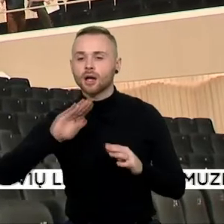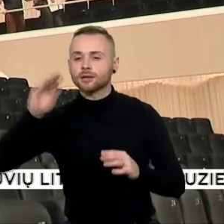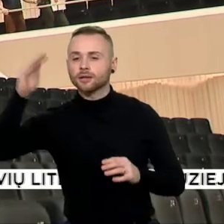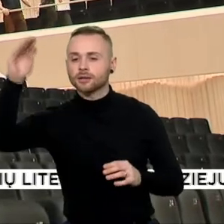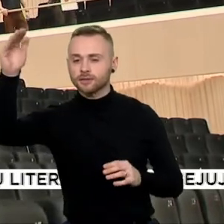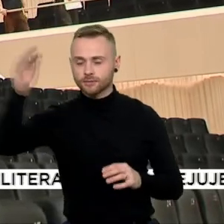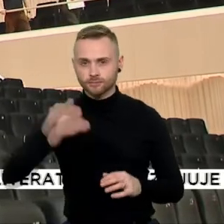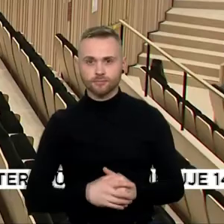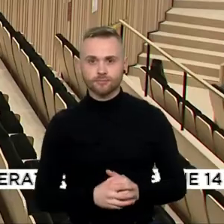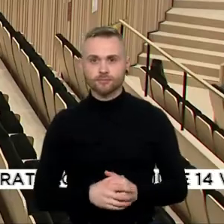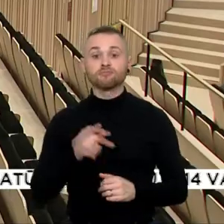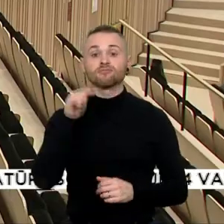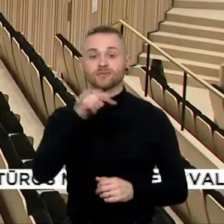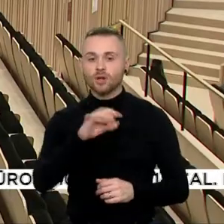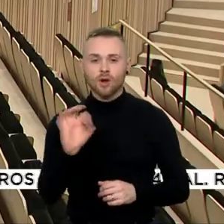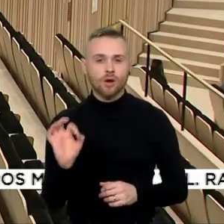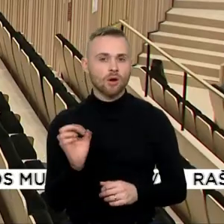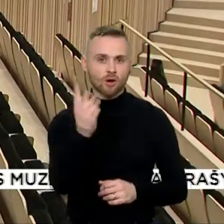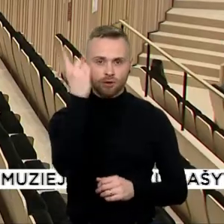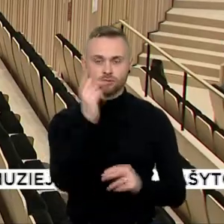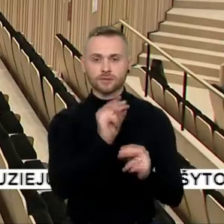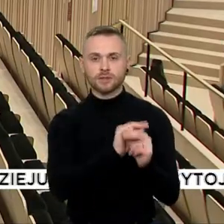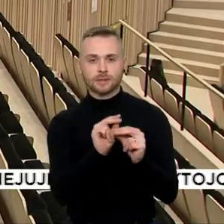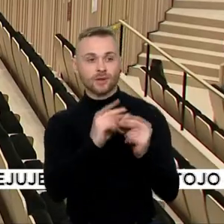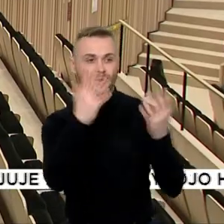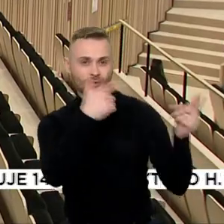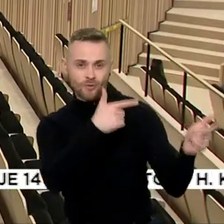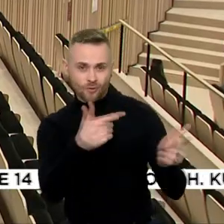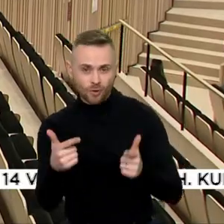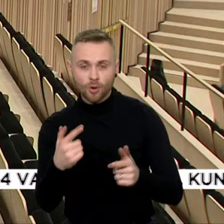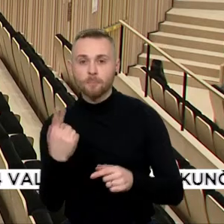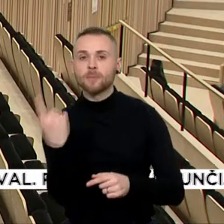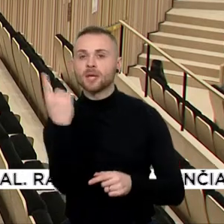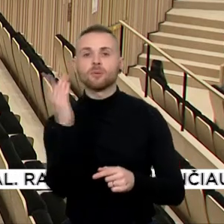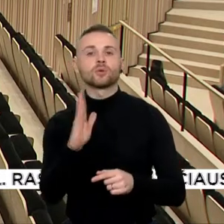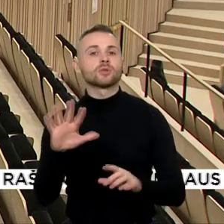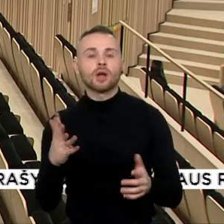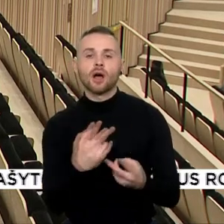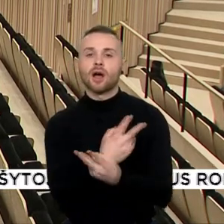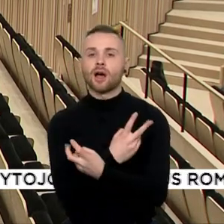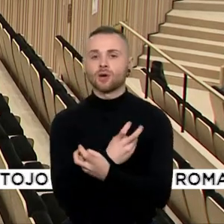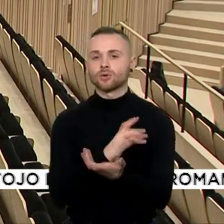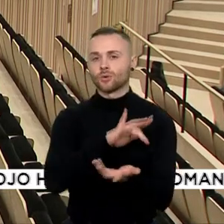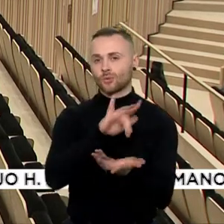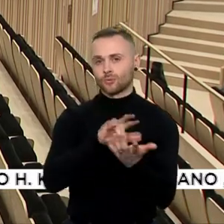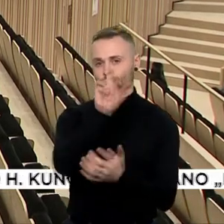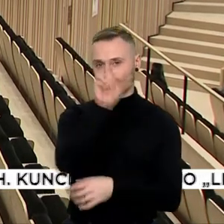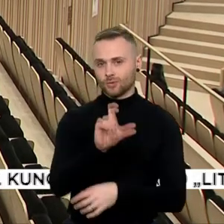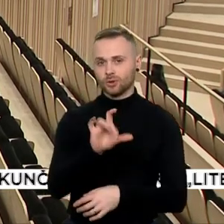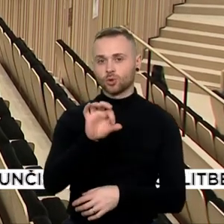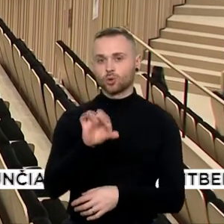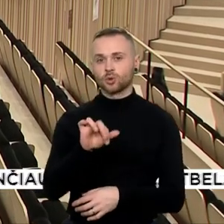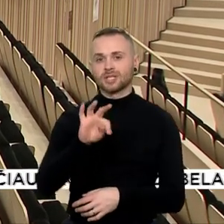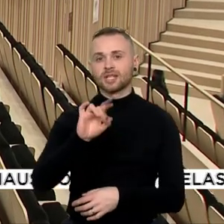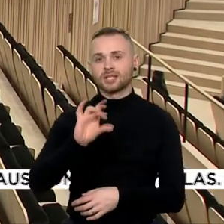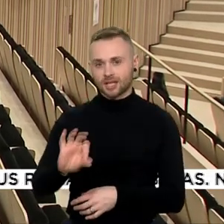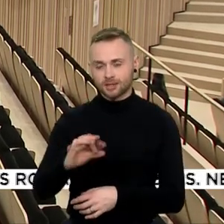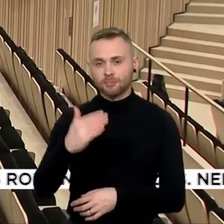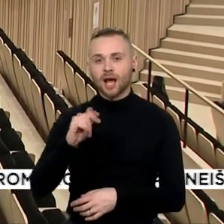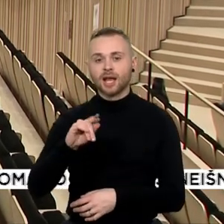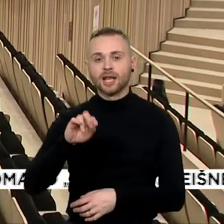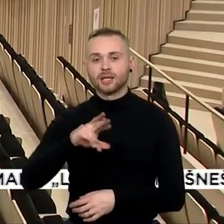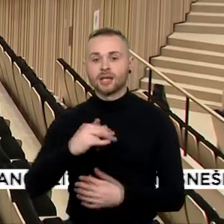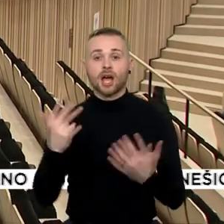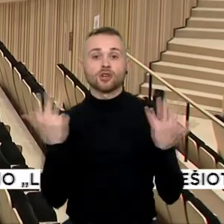Pirmas iš šioje rekonstruotoje salėje nuskambėsiantis kūrinys – tai austrų kompozitoriaus Gustavo Malerio 8 simfonija.